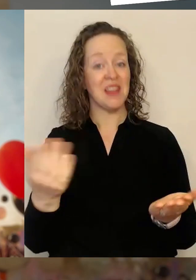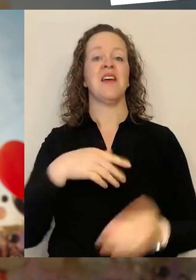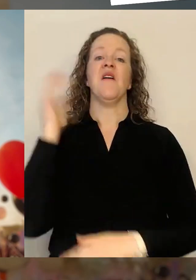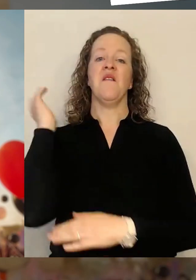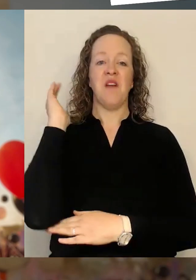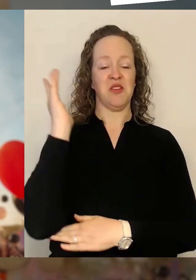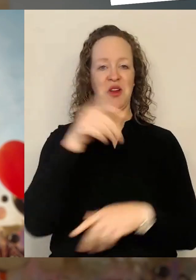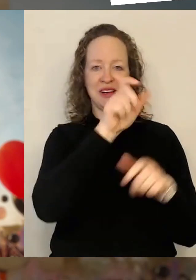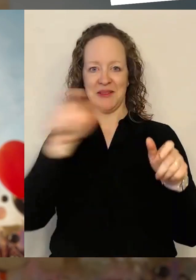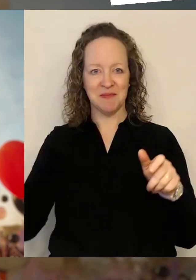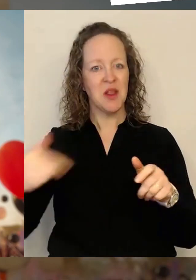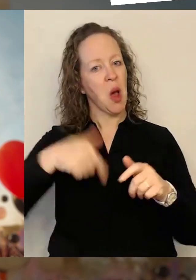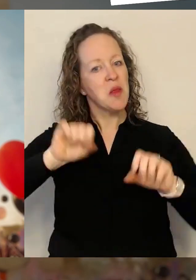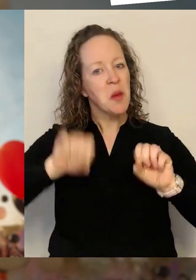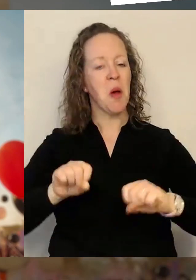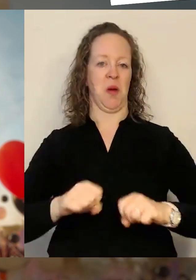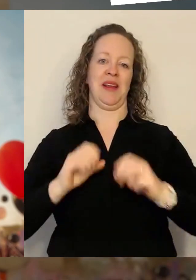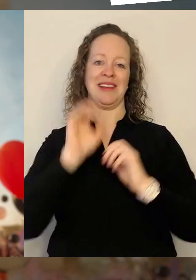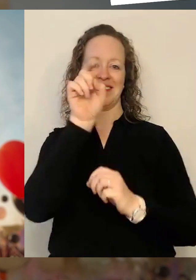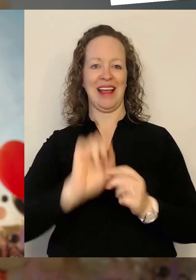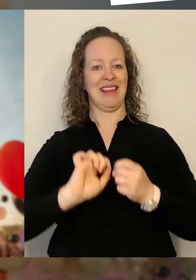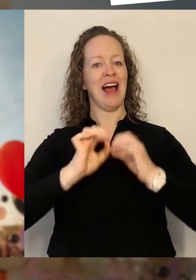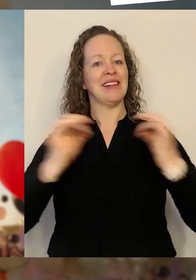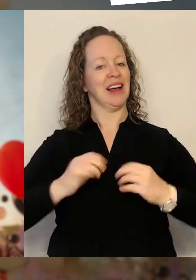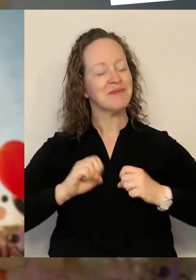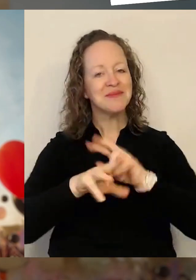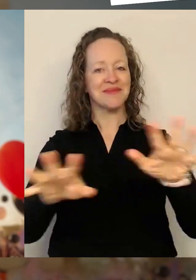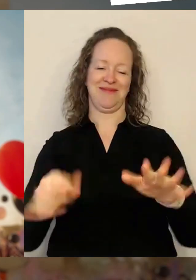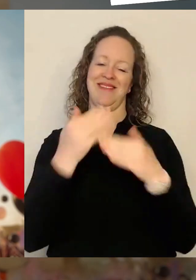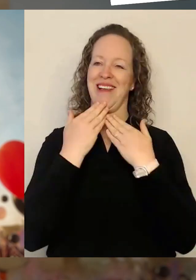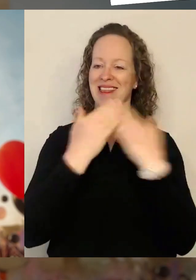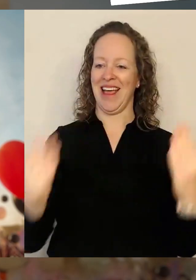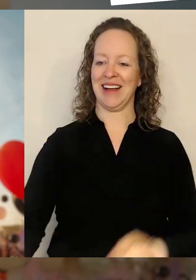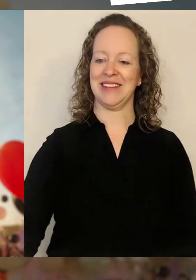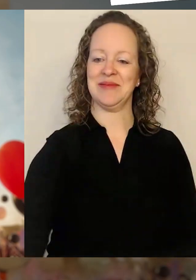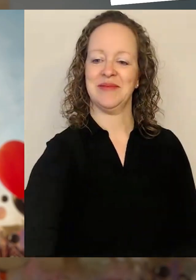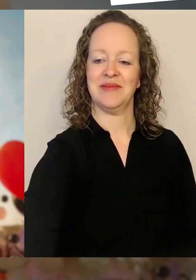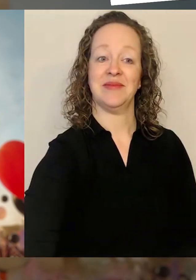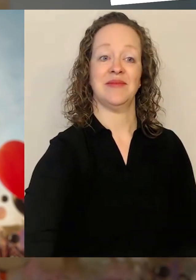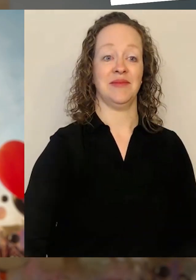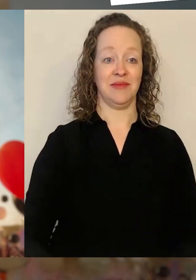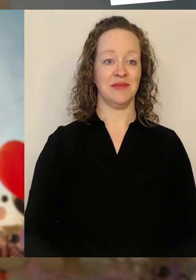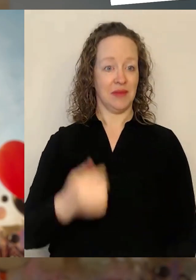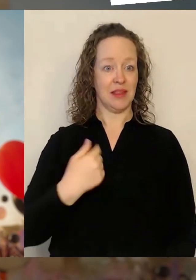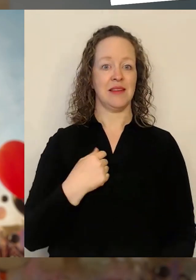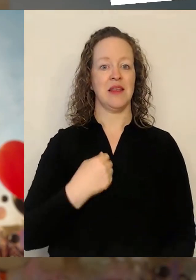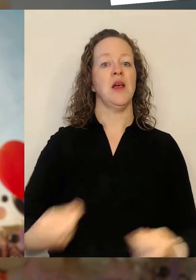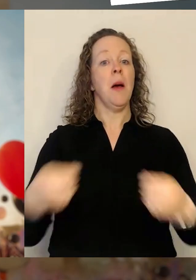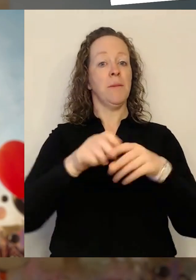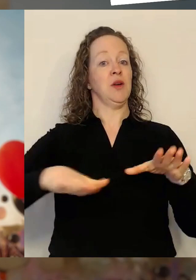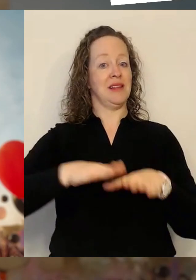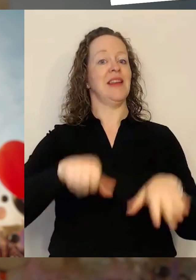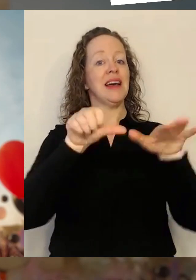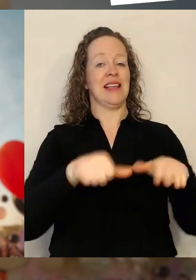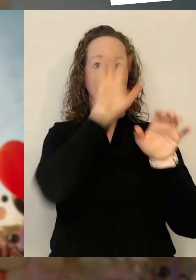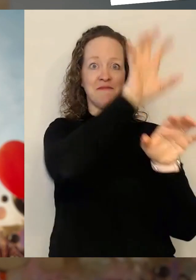dass sie den Digitaltag mitgestalten. Und abseits von den Aktionen, die in allen 16 Bundesländern heute stattfinden, haben wir natürlich auch den